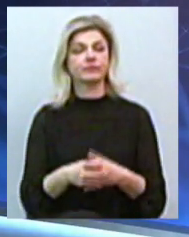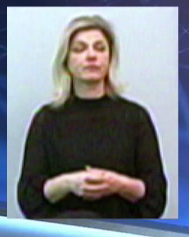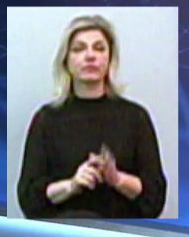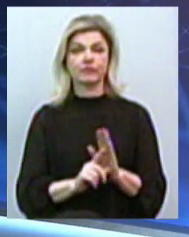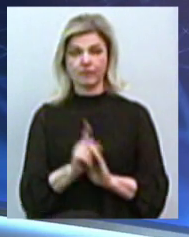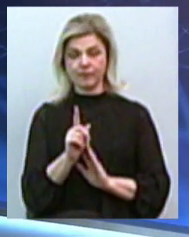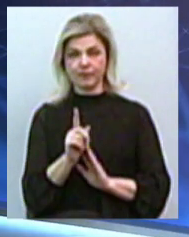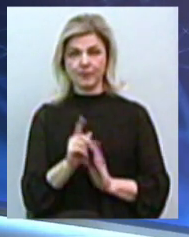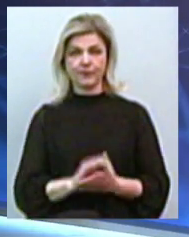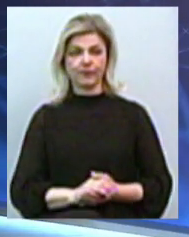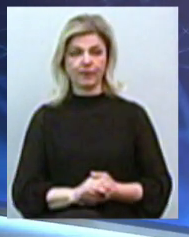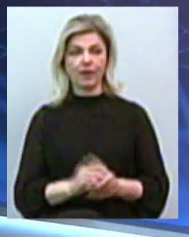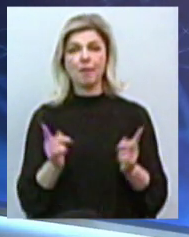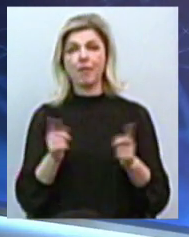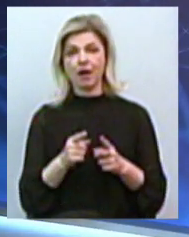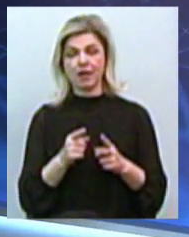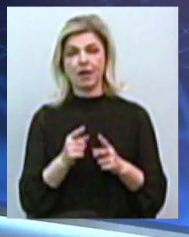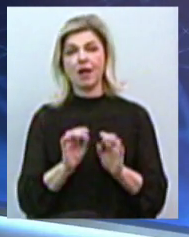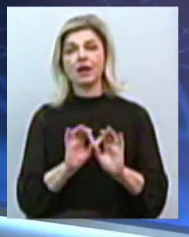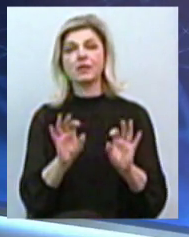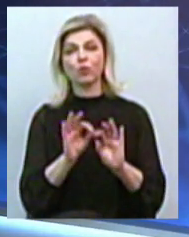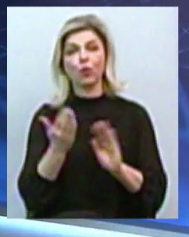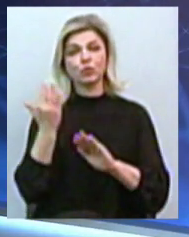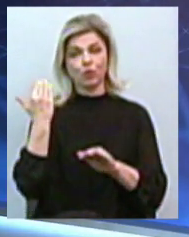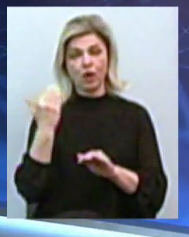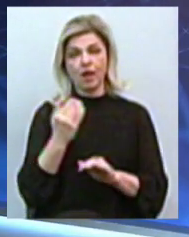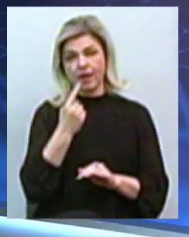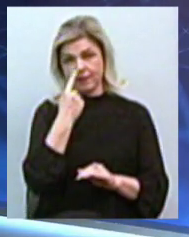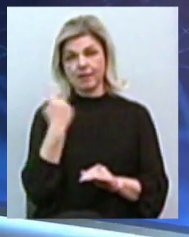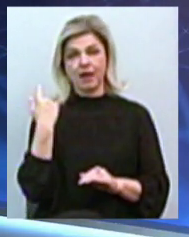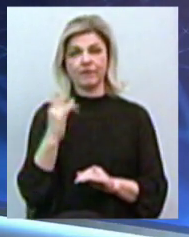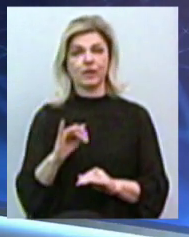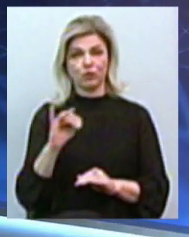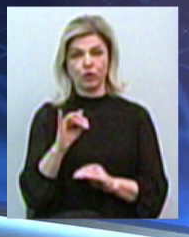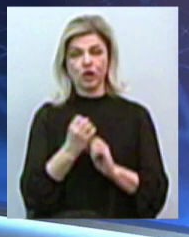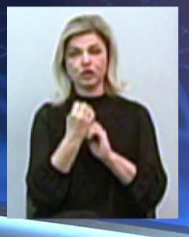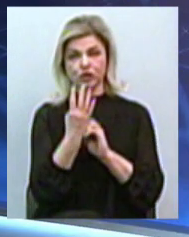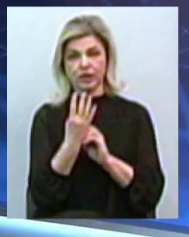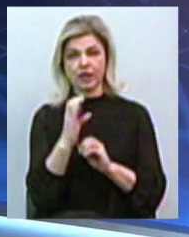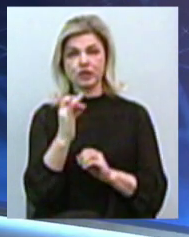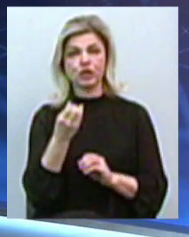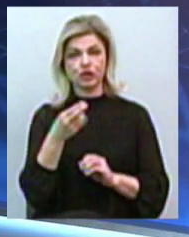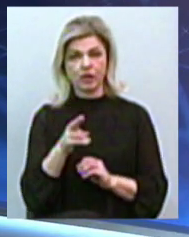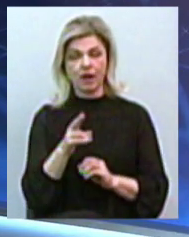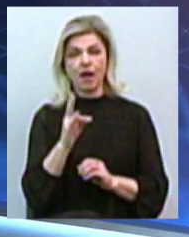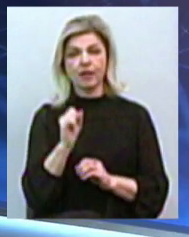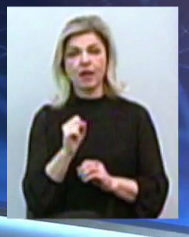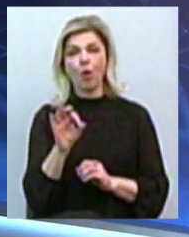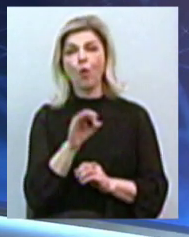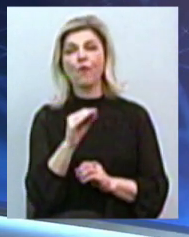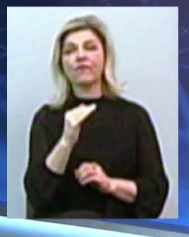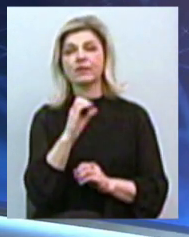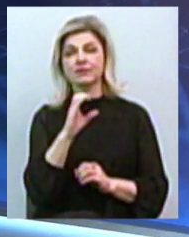почнемо із невеличкого екскурсу в нещодавню історію. 14 січня на сторінці Офісу